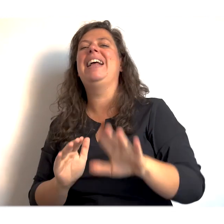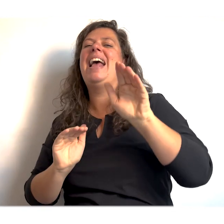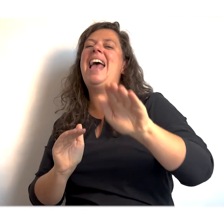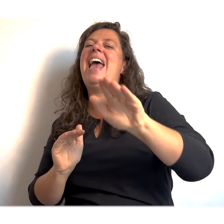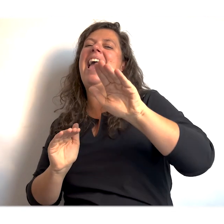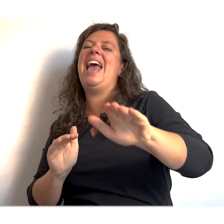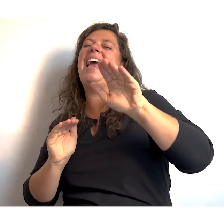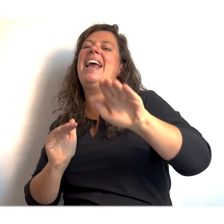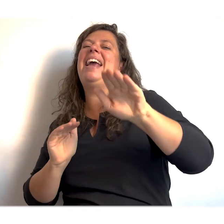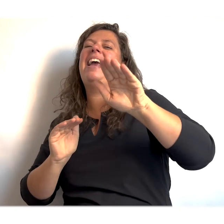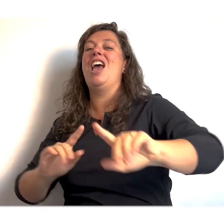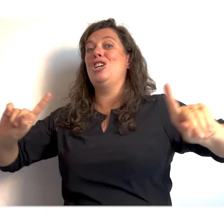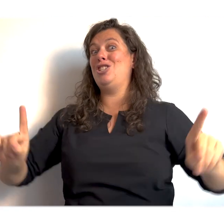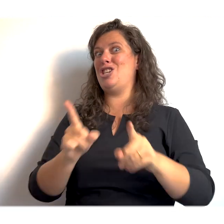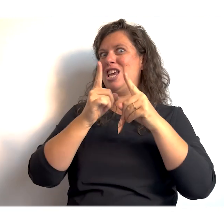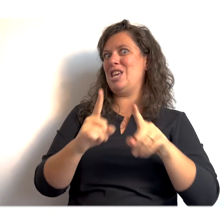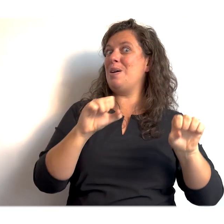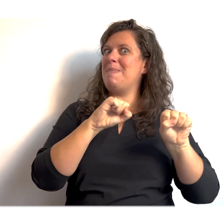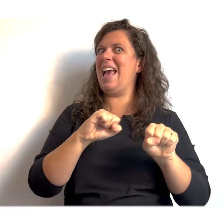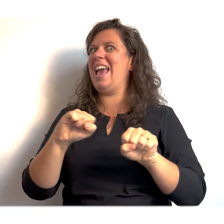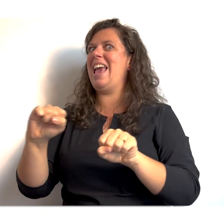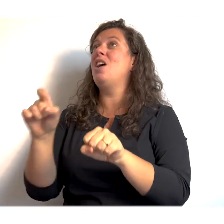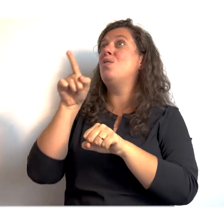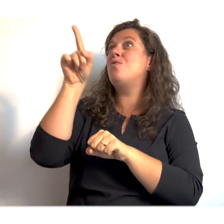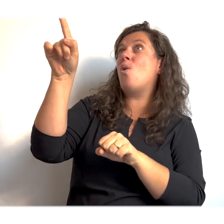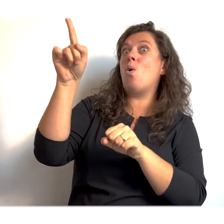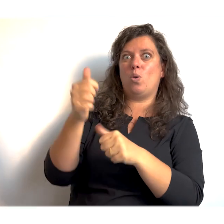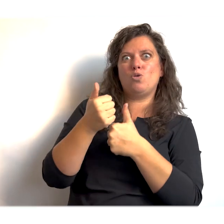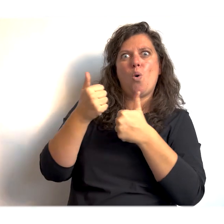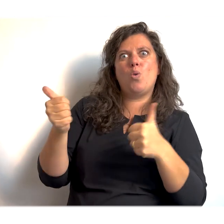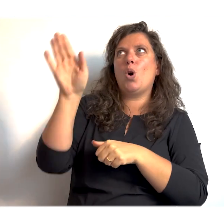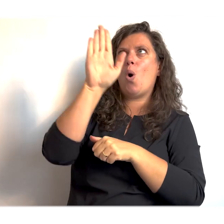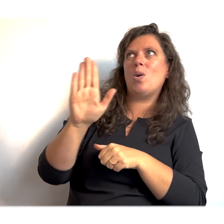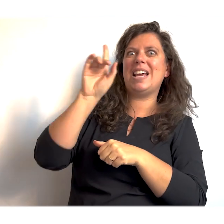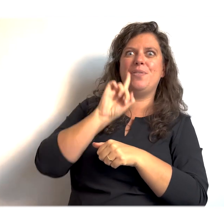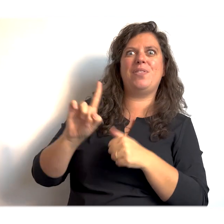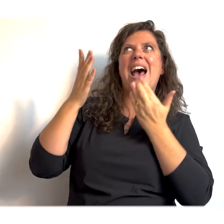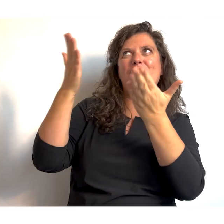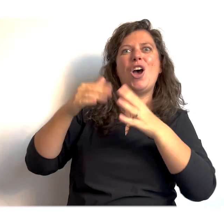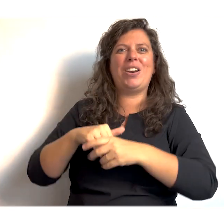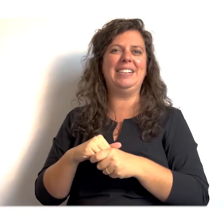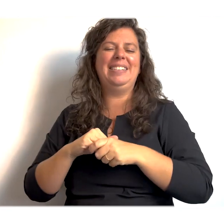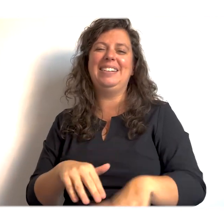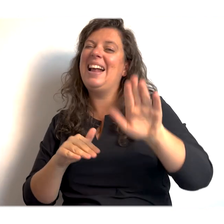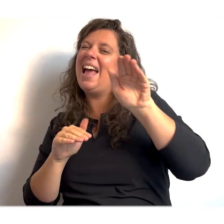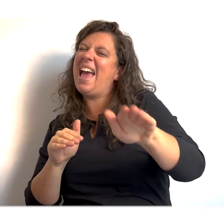Hey, zing je mee voor onze goede God en Vader.